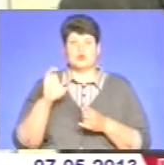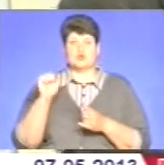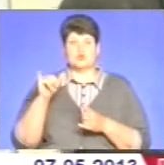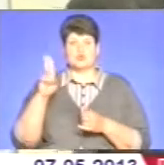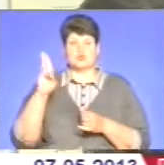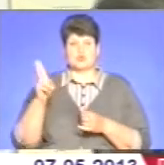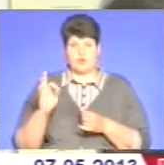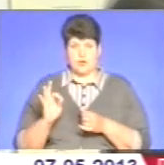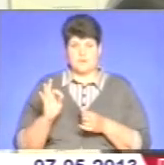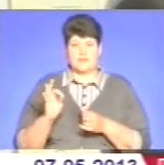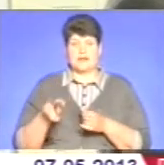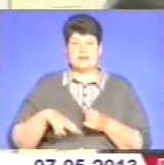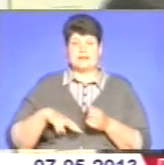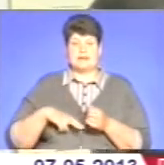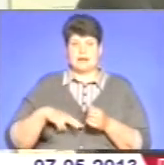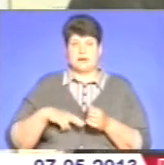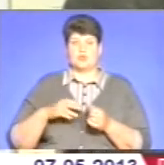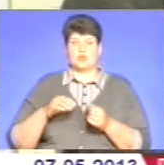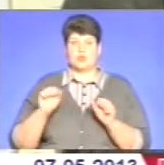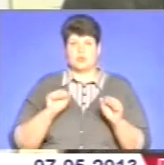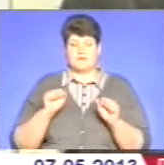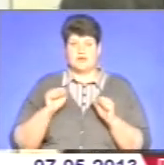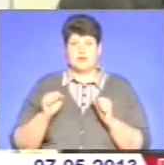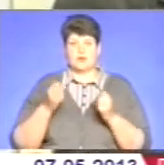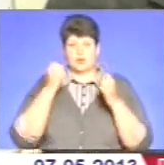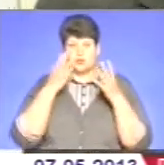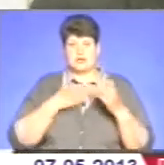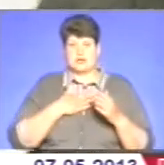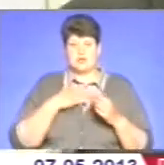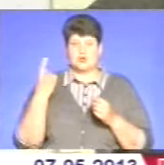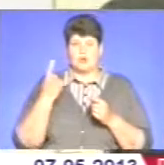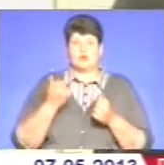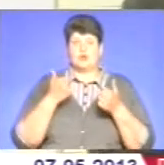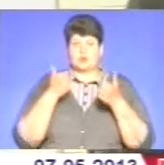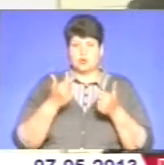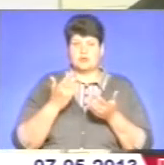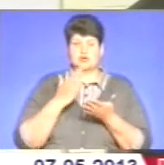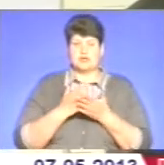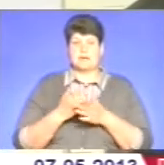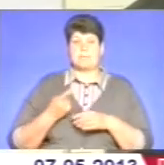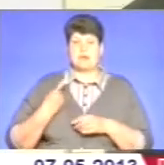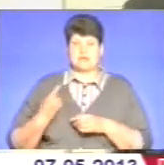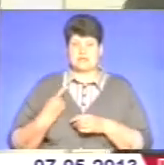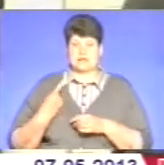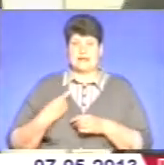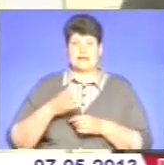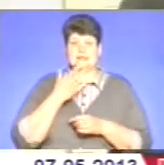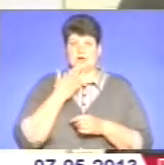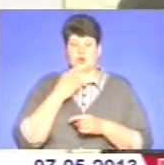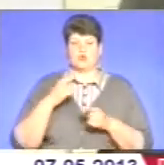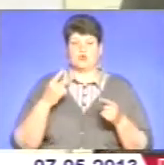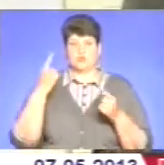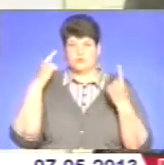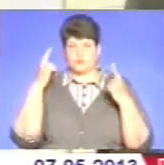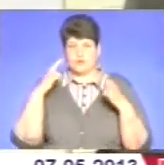Центру народної творчості і управління культури нашої області. Дуже добре, що є майстрі народної творчості